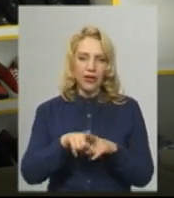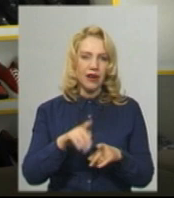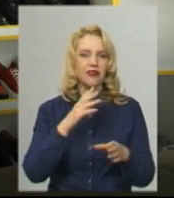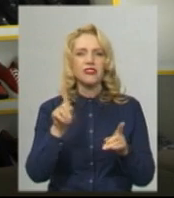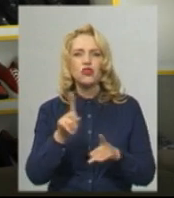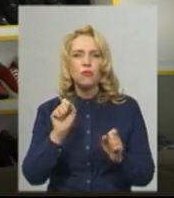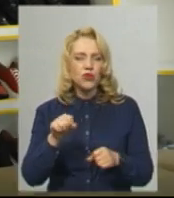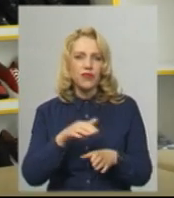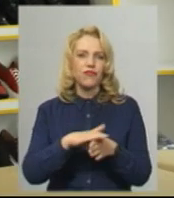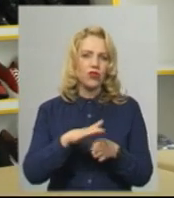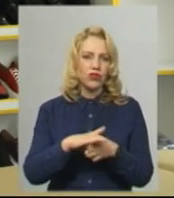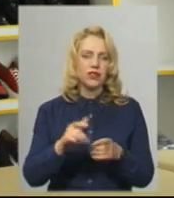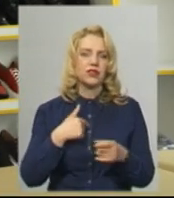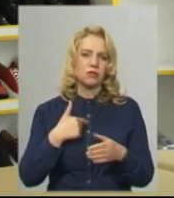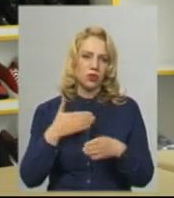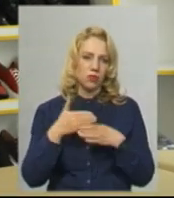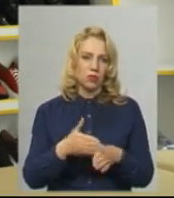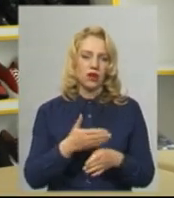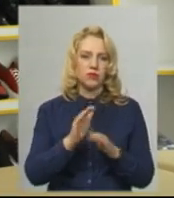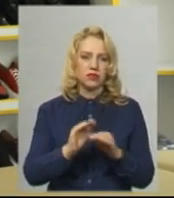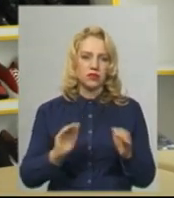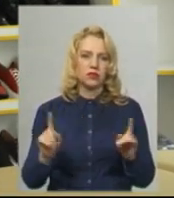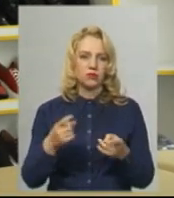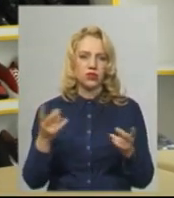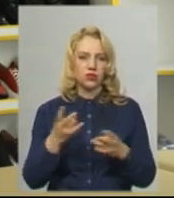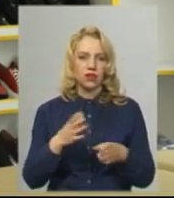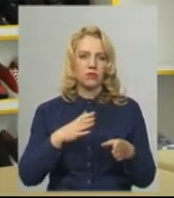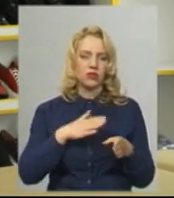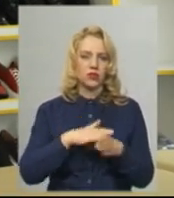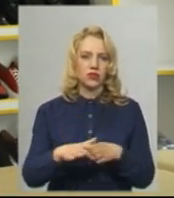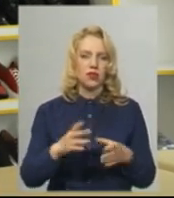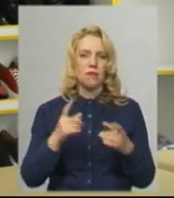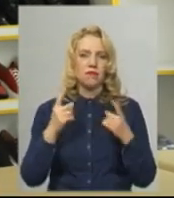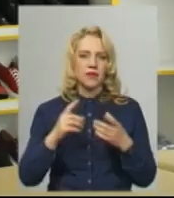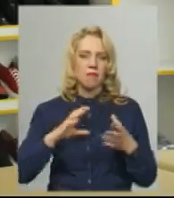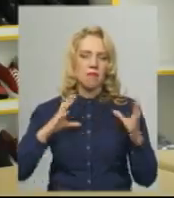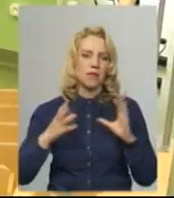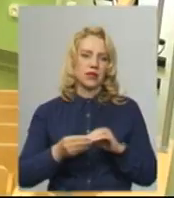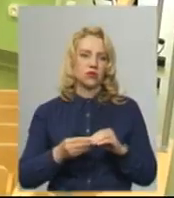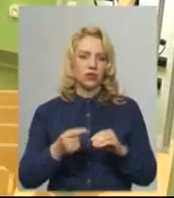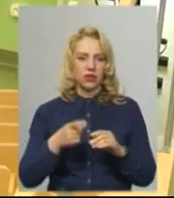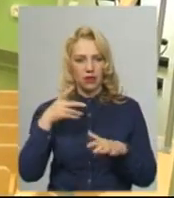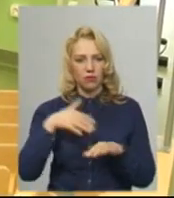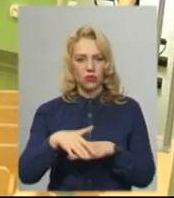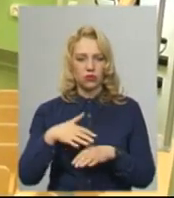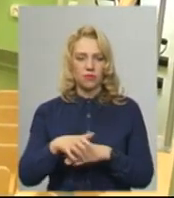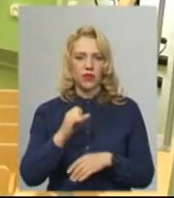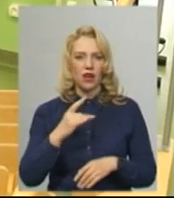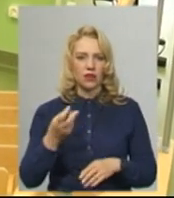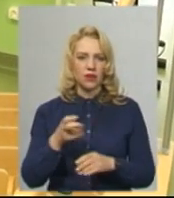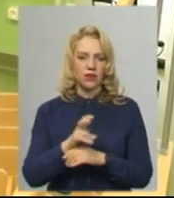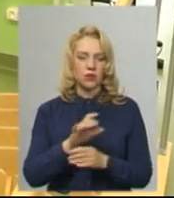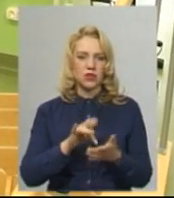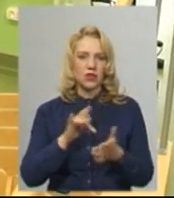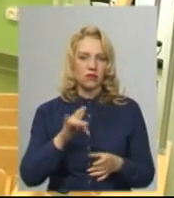вони можуть. Ми їм, звісно, допомагаємо, бо треба досягти максимального результату, максимального порозуміння. Артем відвідуванням